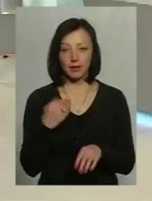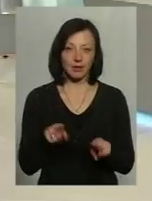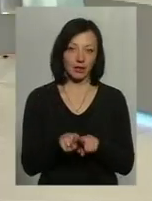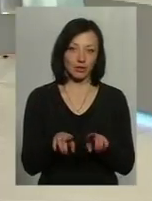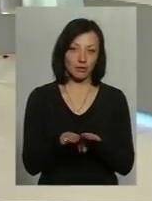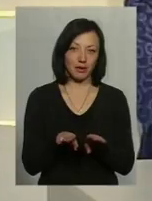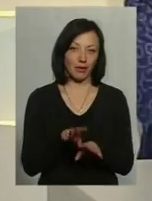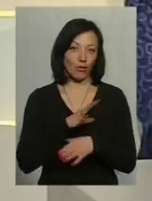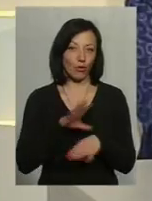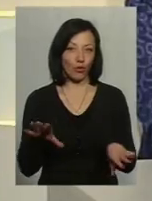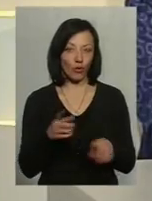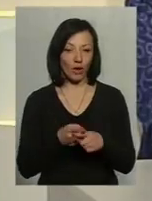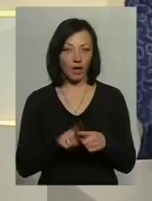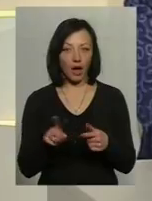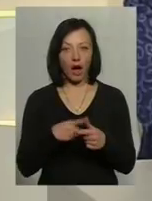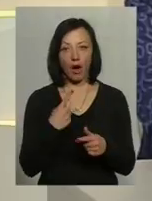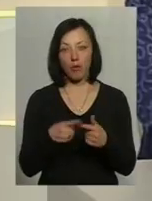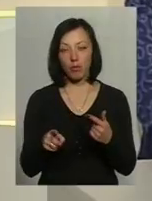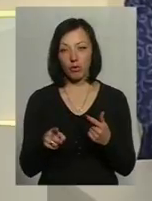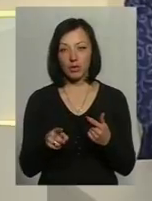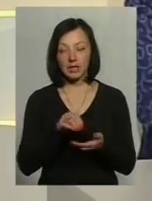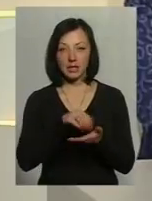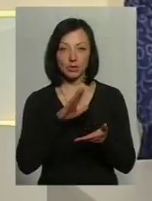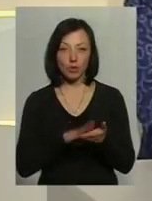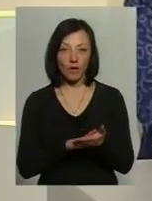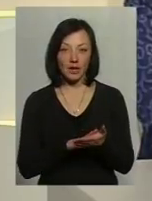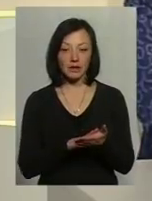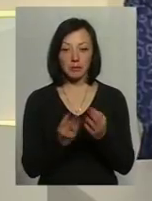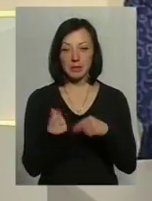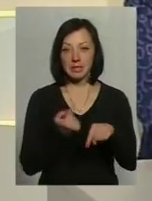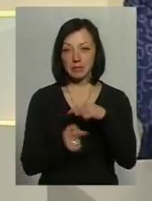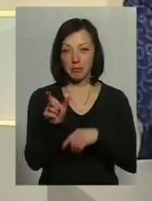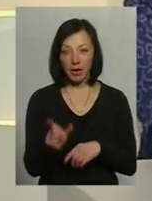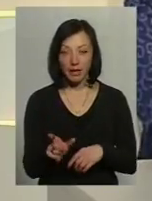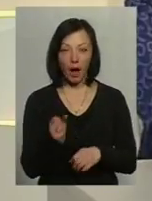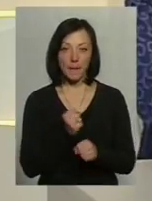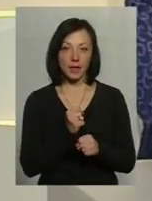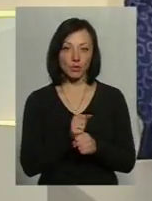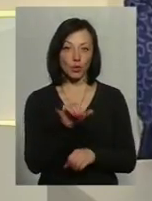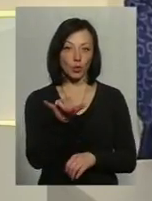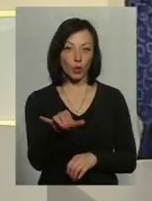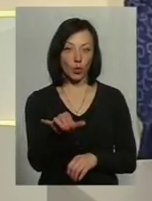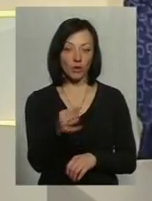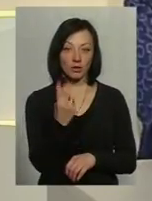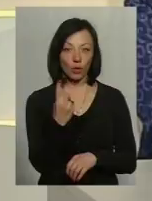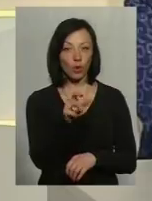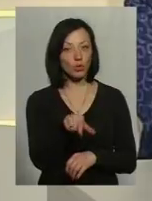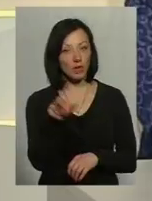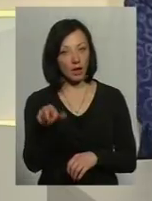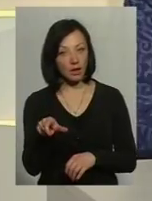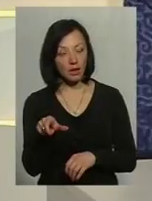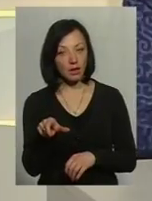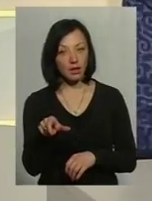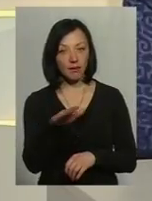було їх. або зареєстрований приватний підприємець, працює в нього двоє людей,